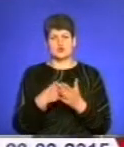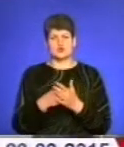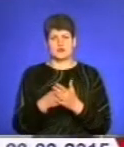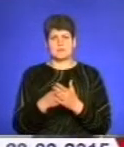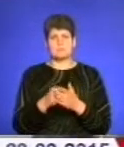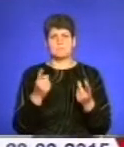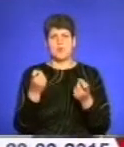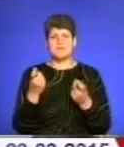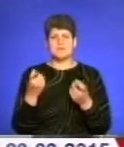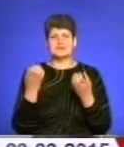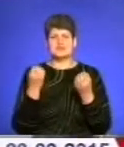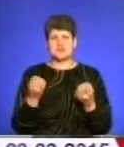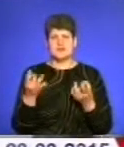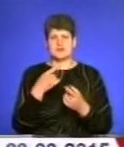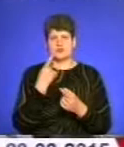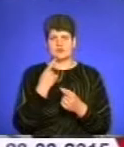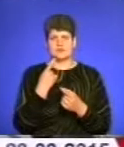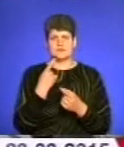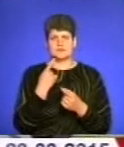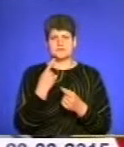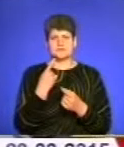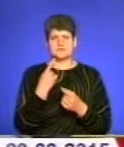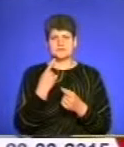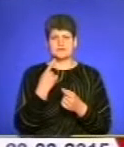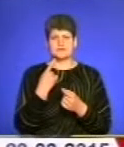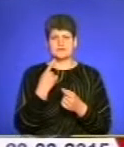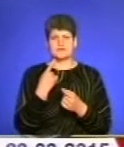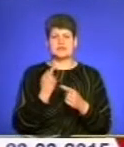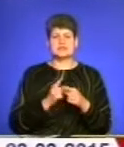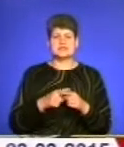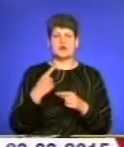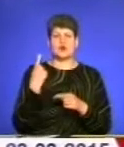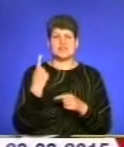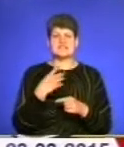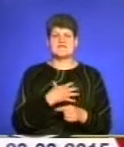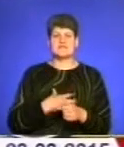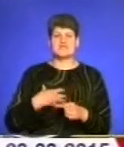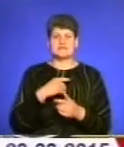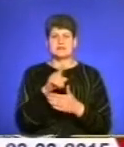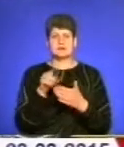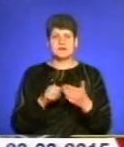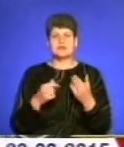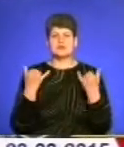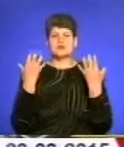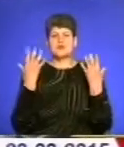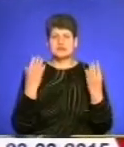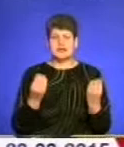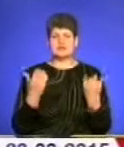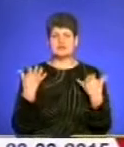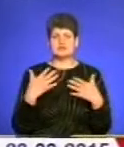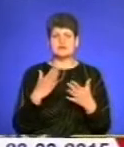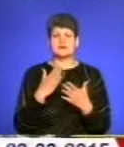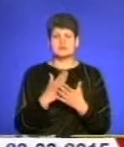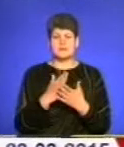Мобілізація, ще раз кажу, це однозначно одне з важливіших питань. На сьогоднішній день вже йде